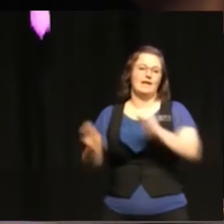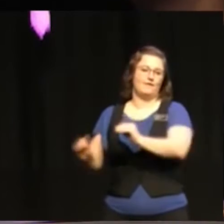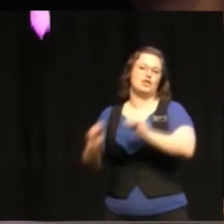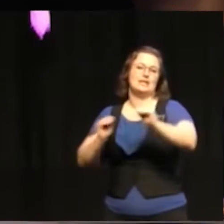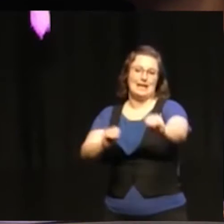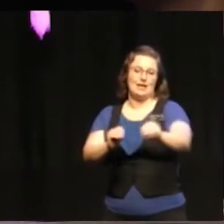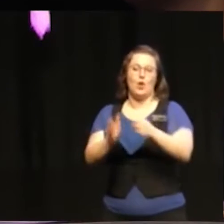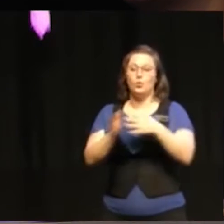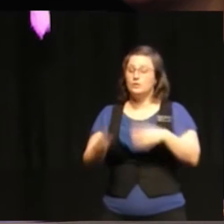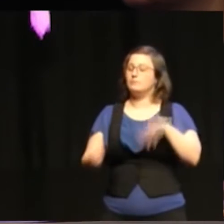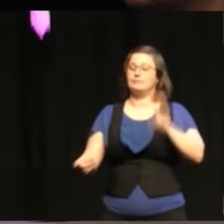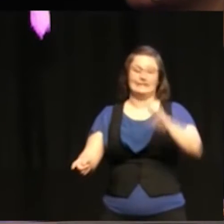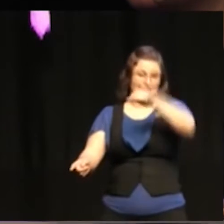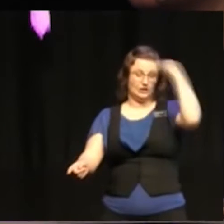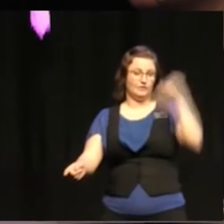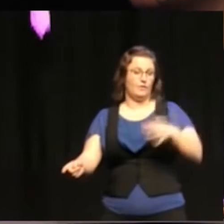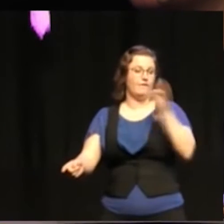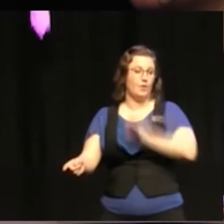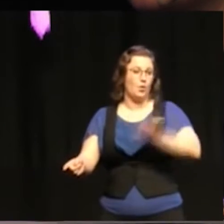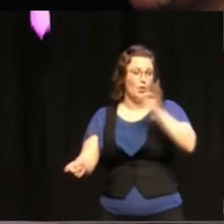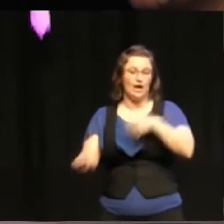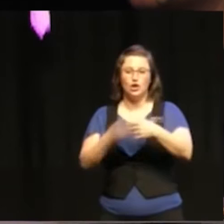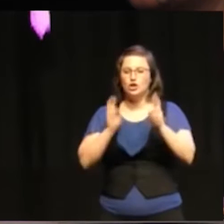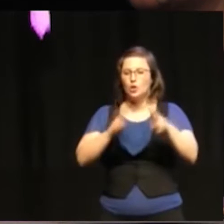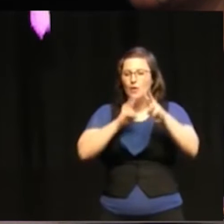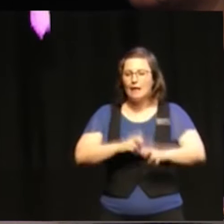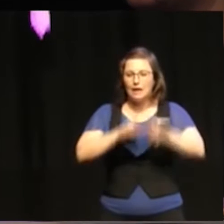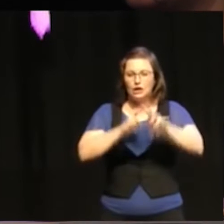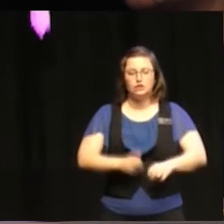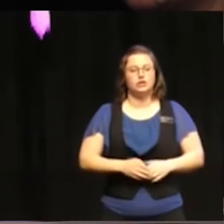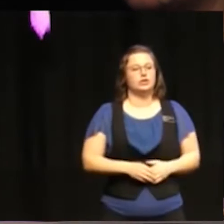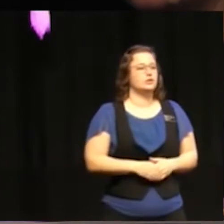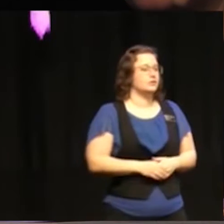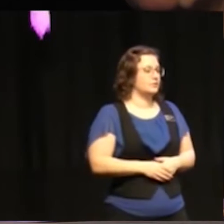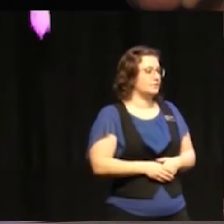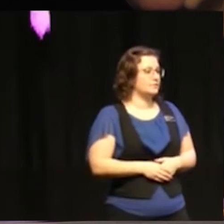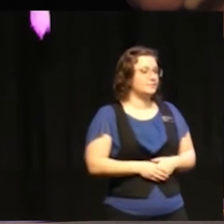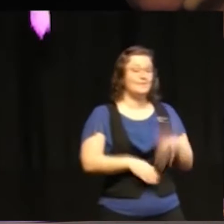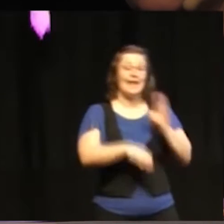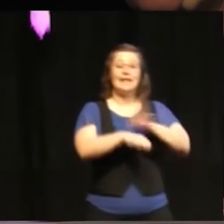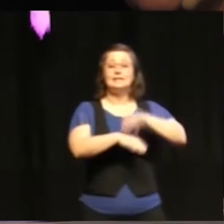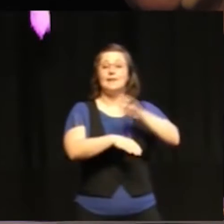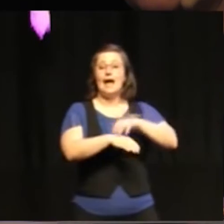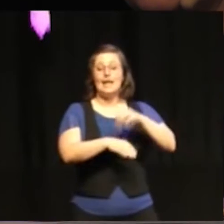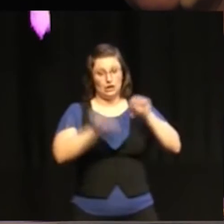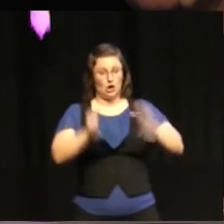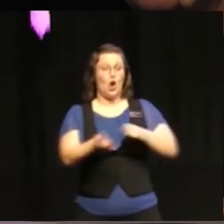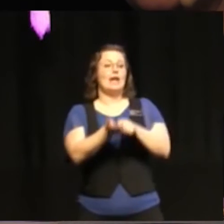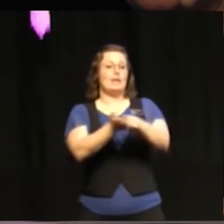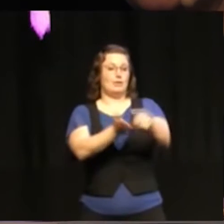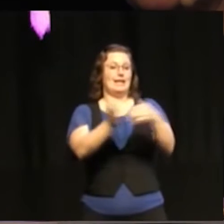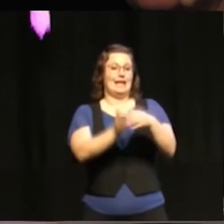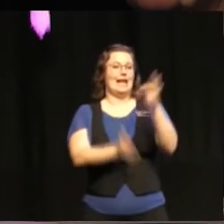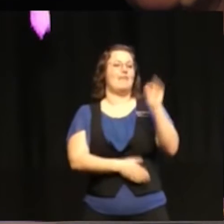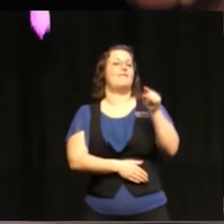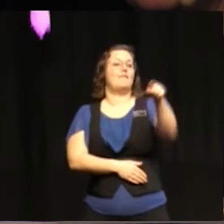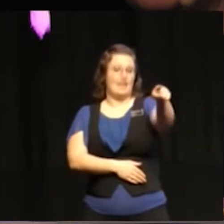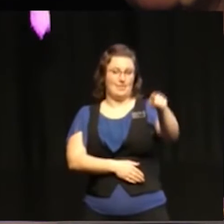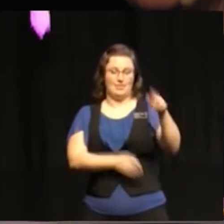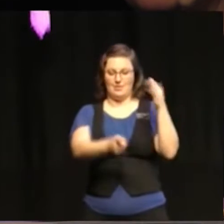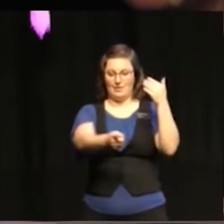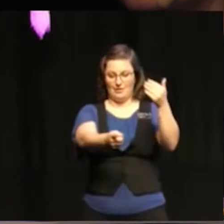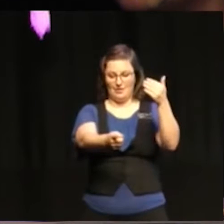oerhört komplext att göra de här analyserna. Sverige kommer ju att rapportera till FN i